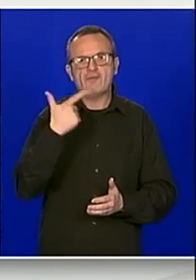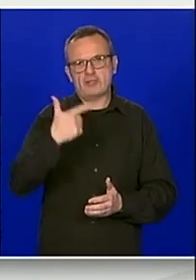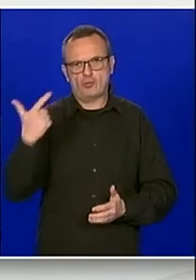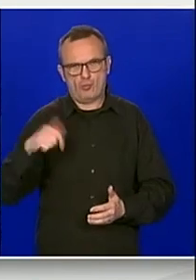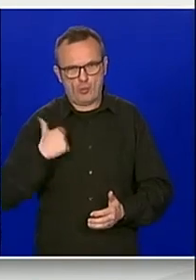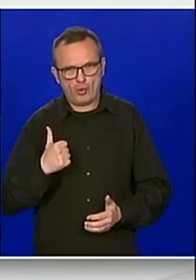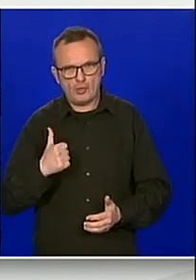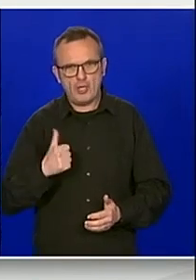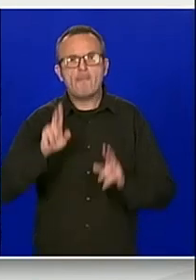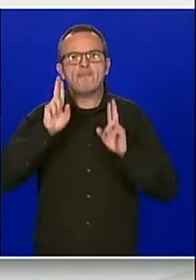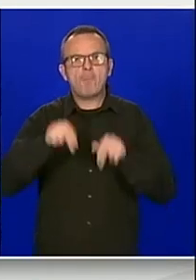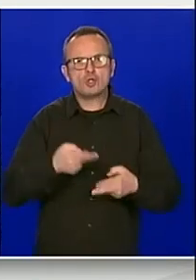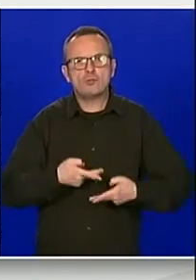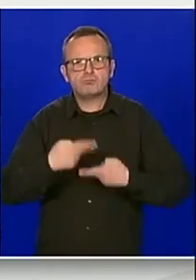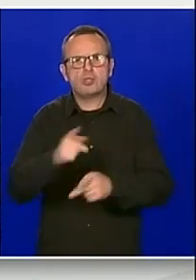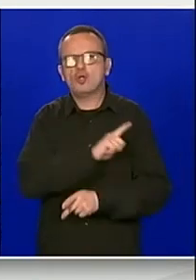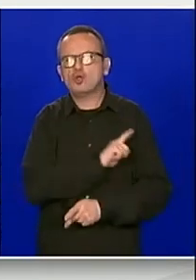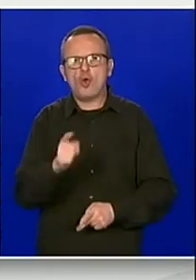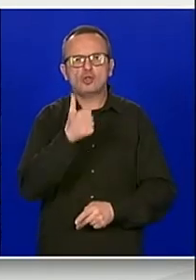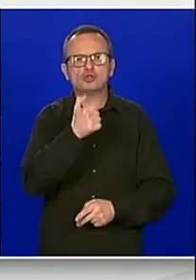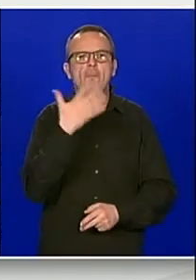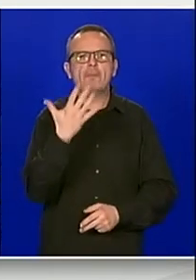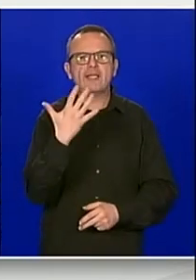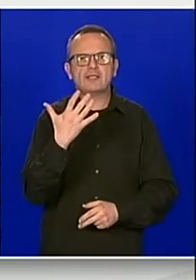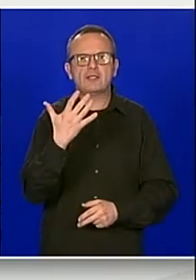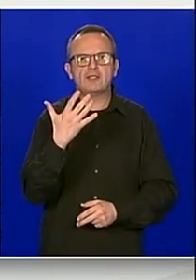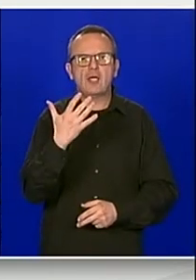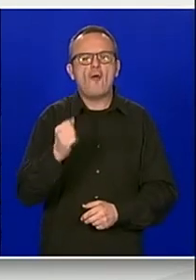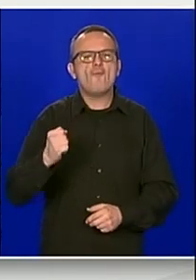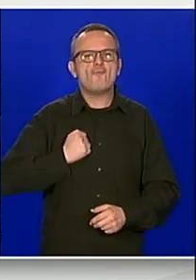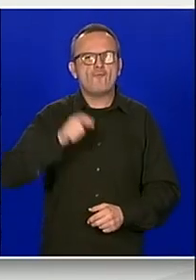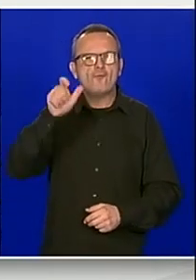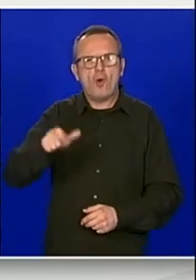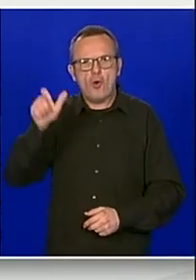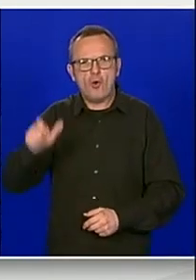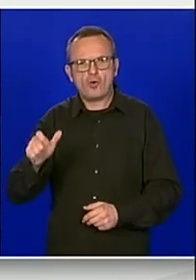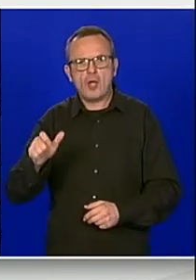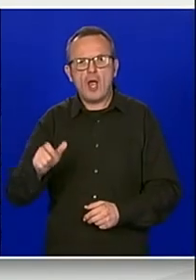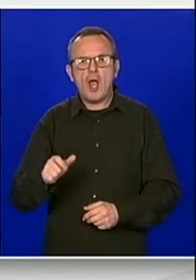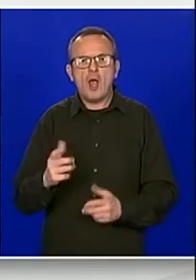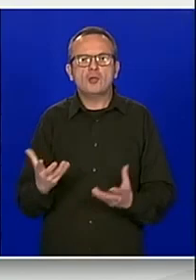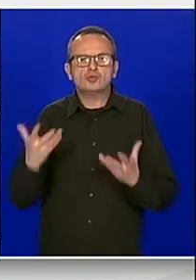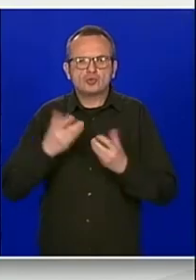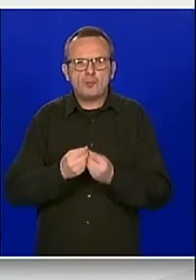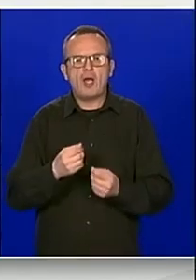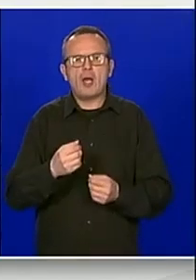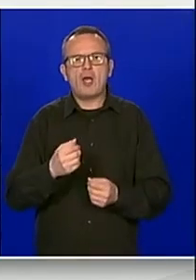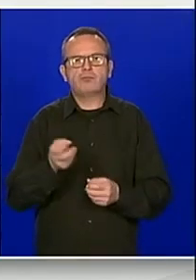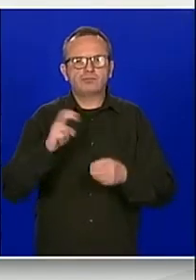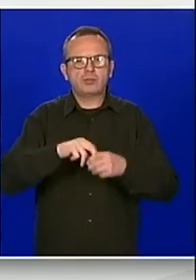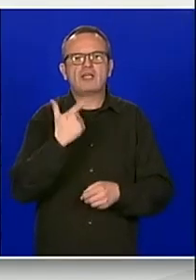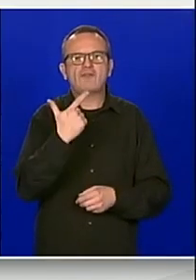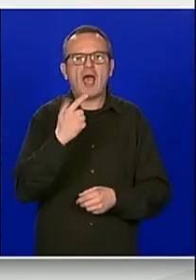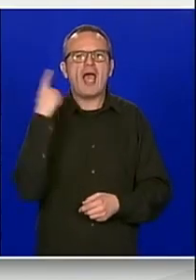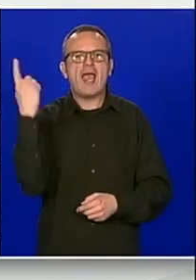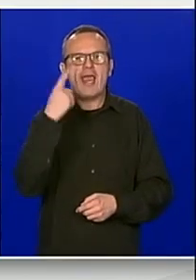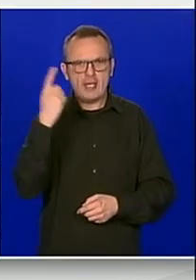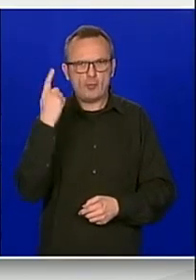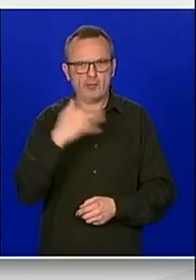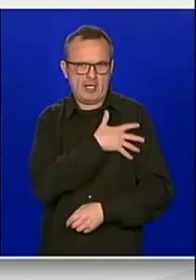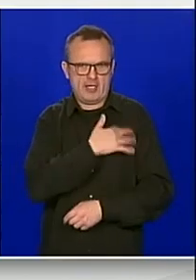može uputiti do 150 pripadnika uz korištenje do dva helikoptera Hrvatskog ratnog zrakoplovstva.